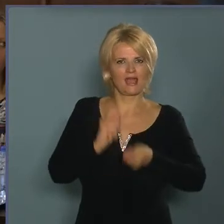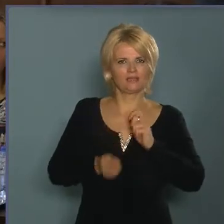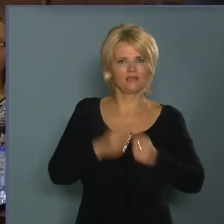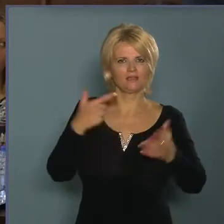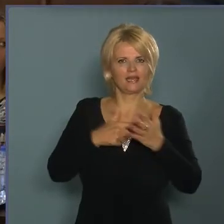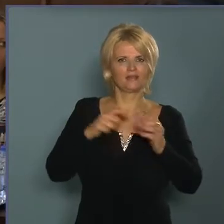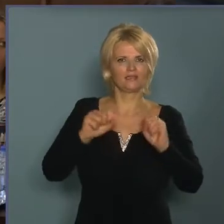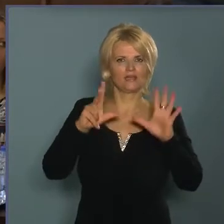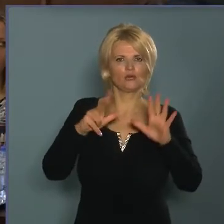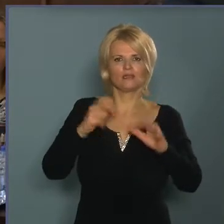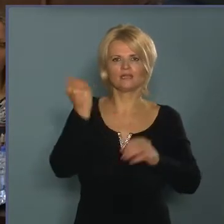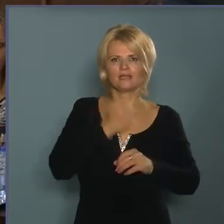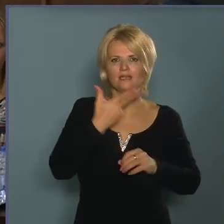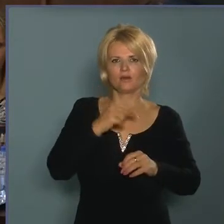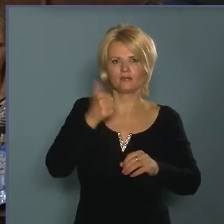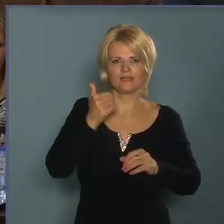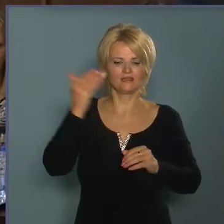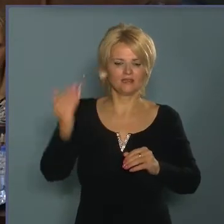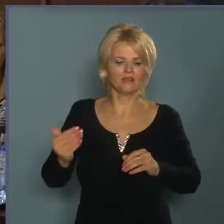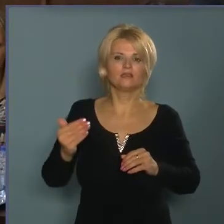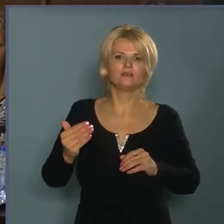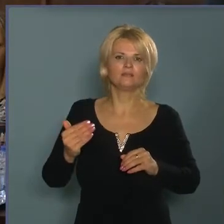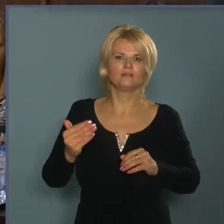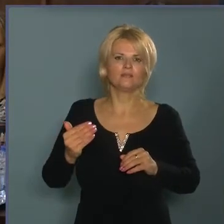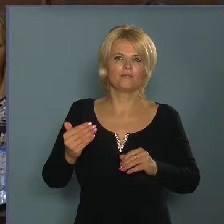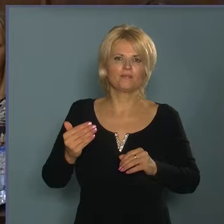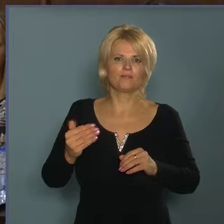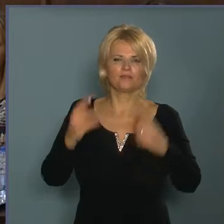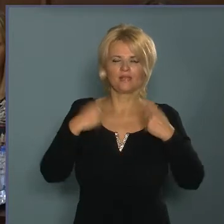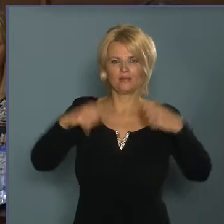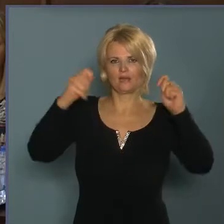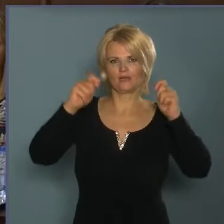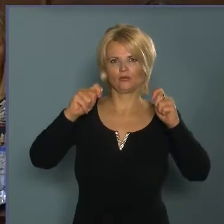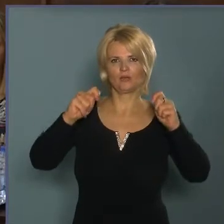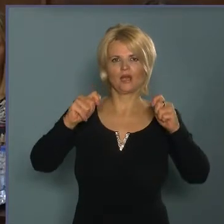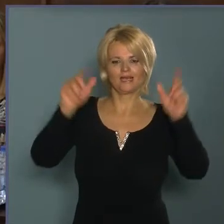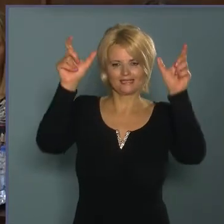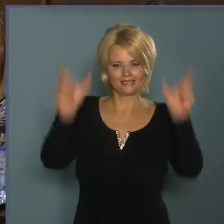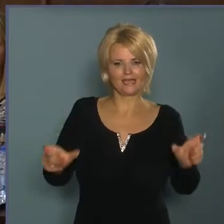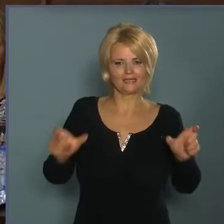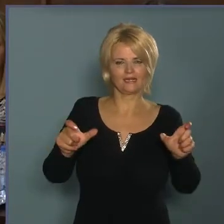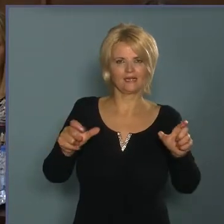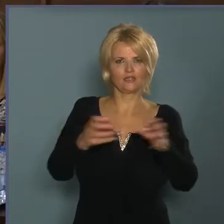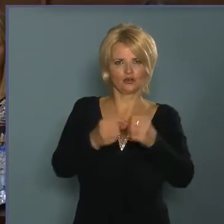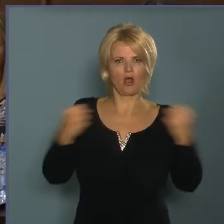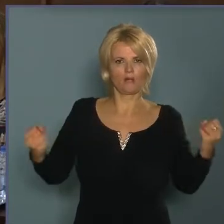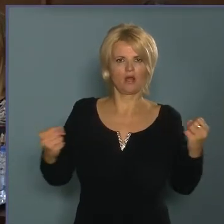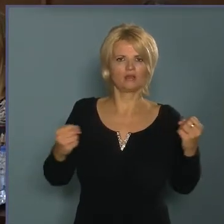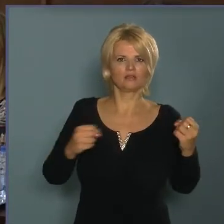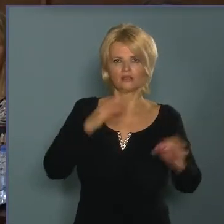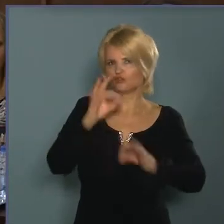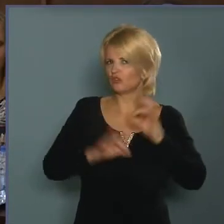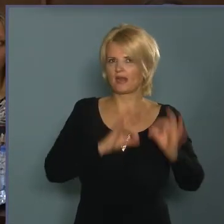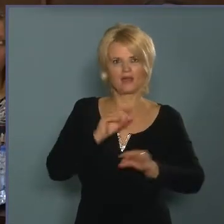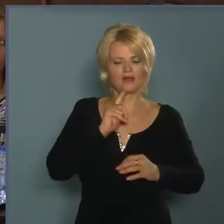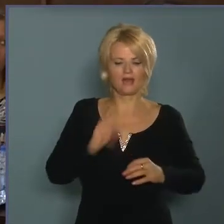és 2018. december 31-ig a épületünket szigeteléssel, algakcserébe talán felfogják újítani, és tényleg akkor olyan